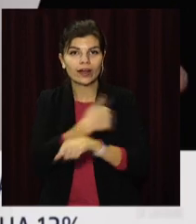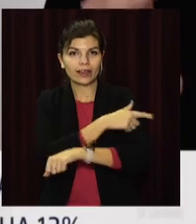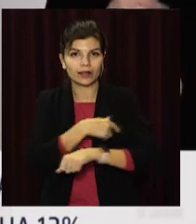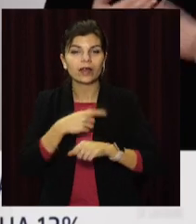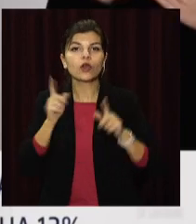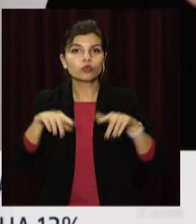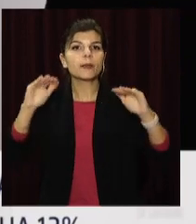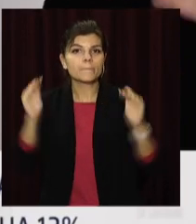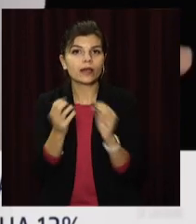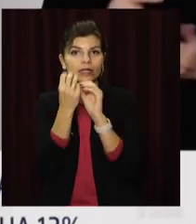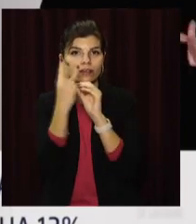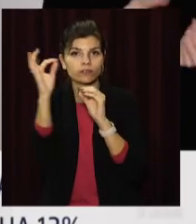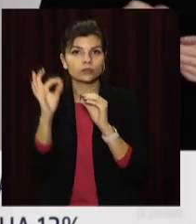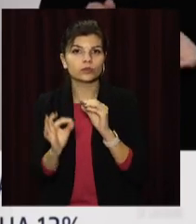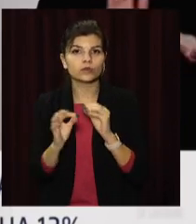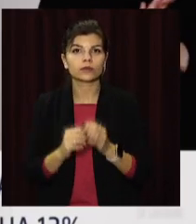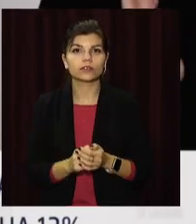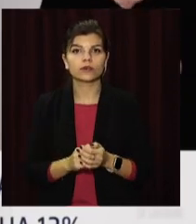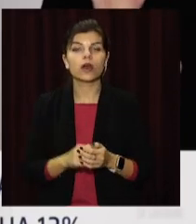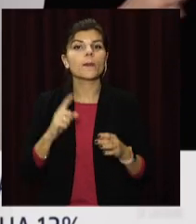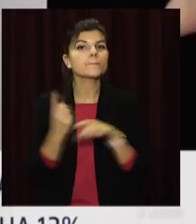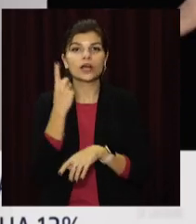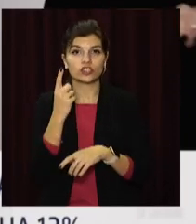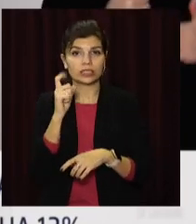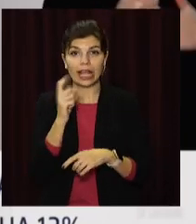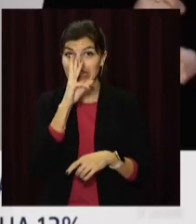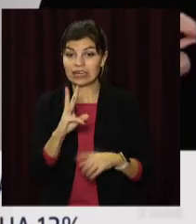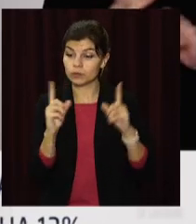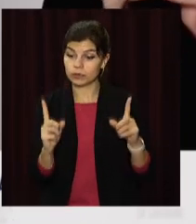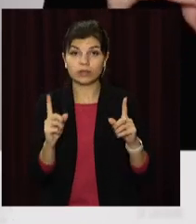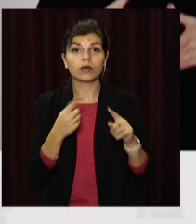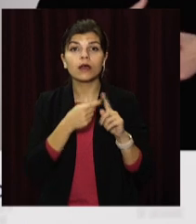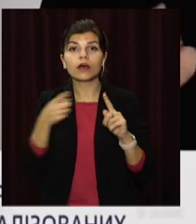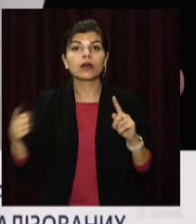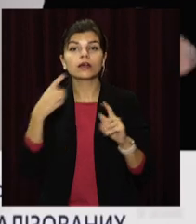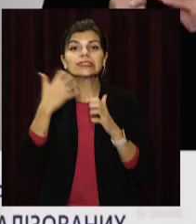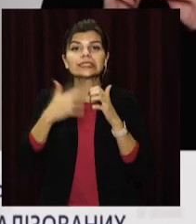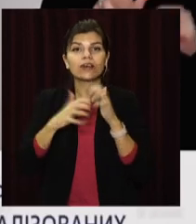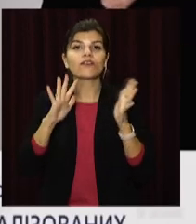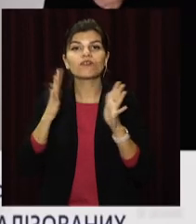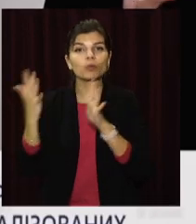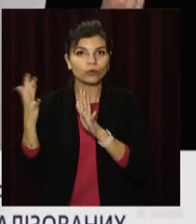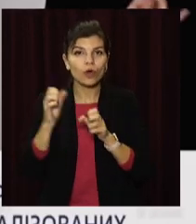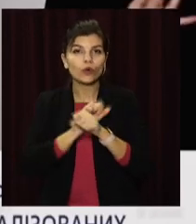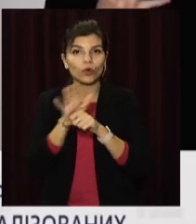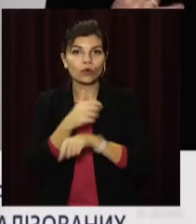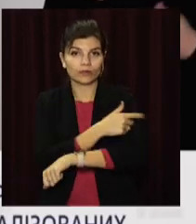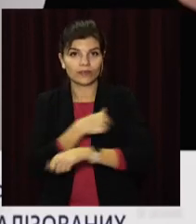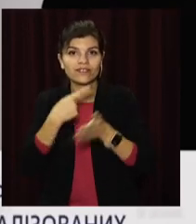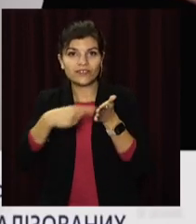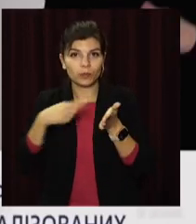кількість госпіталізацій до ковідних лікарень також зменшилась на 13%. Вперше за останні три місяці